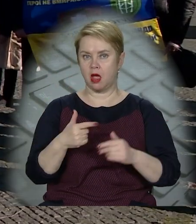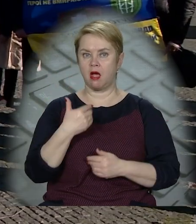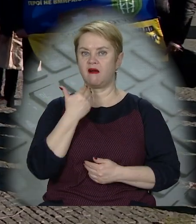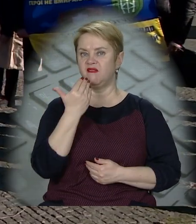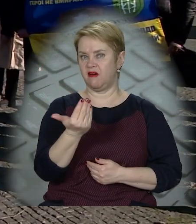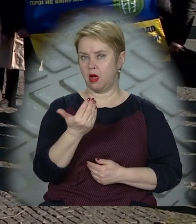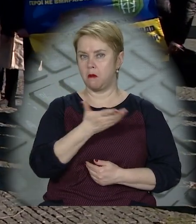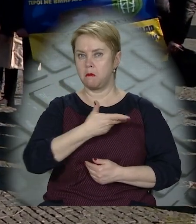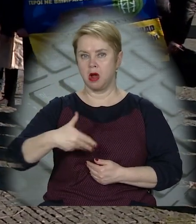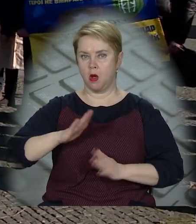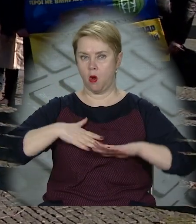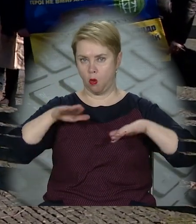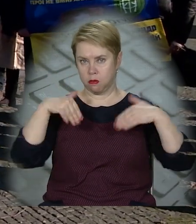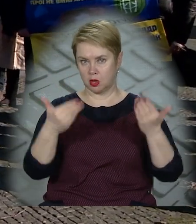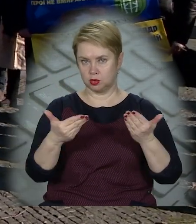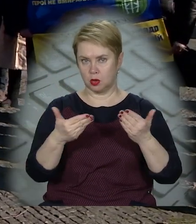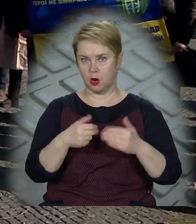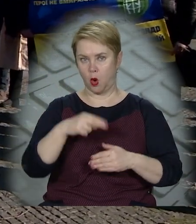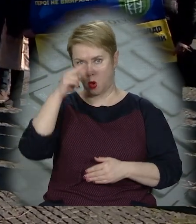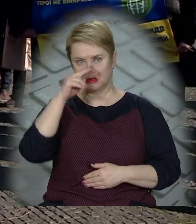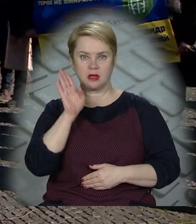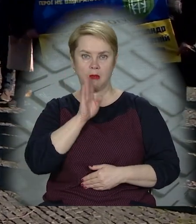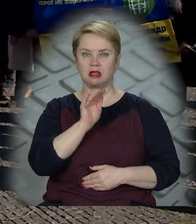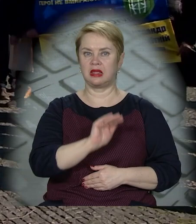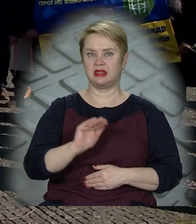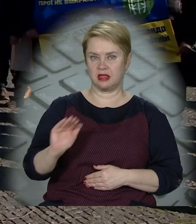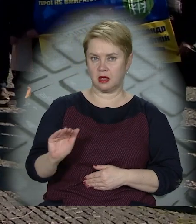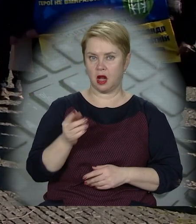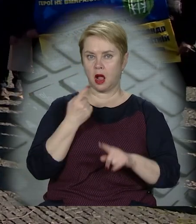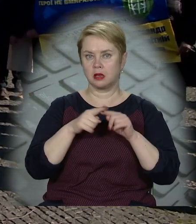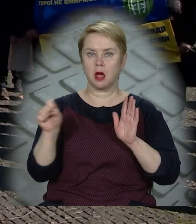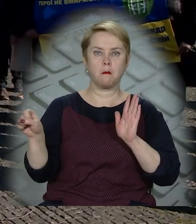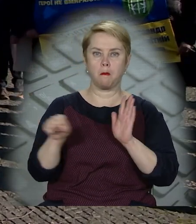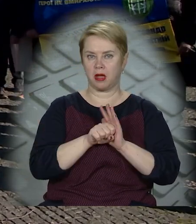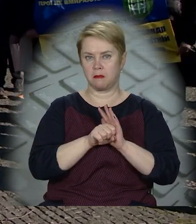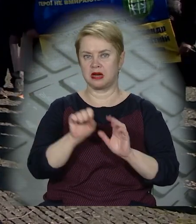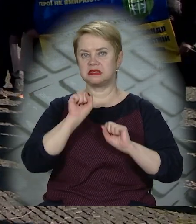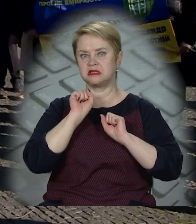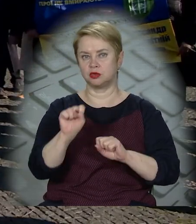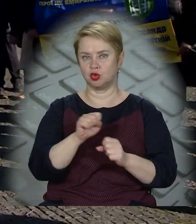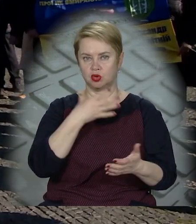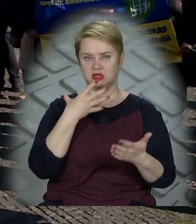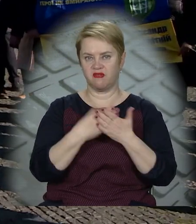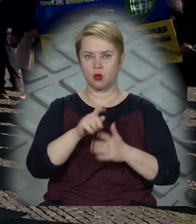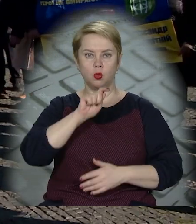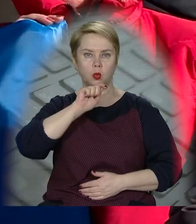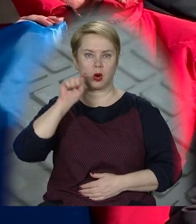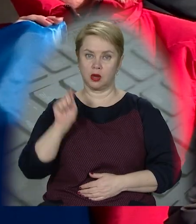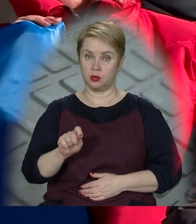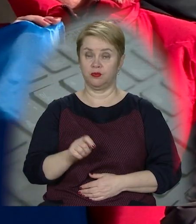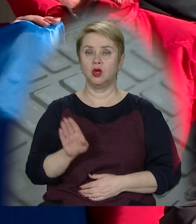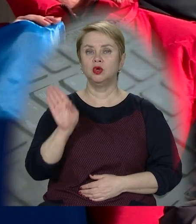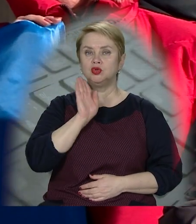обращаємся ми, отці, матері, дітей, які погибли, захищають свою Україну.